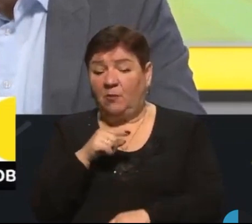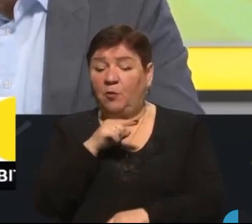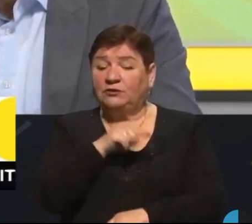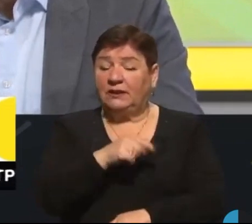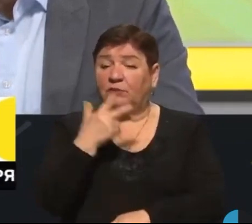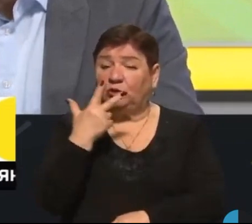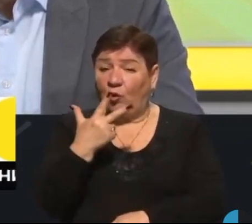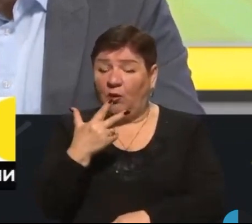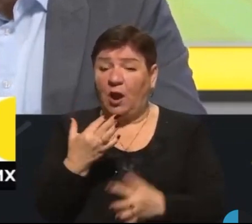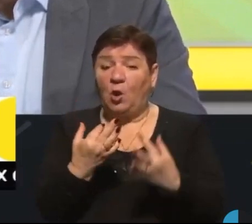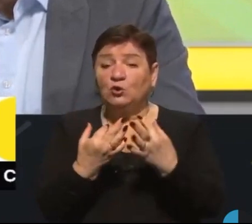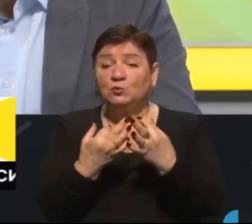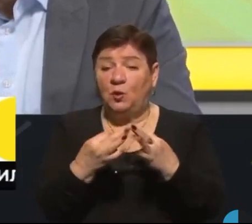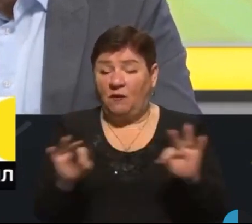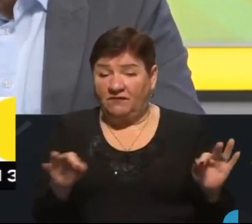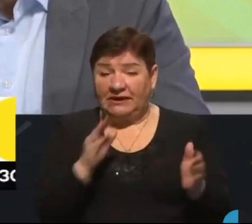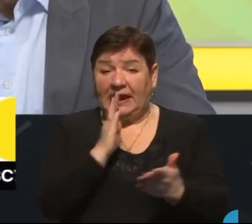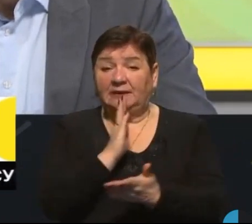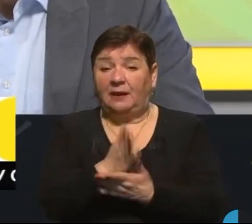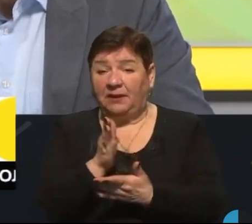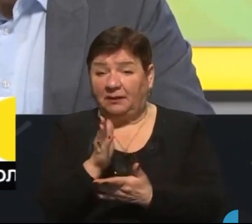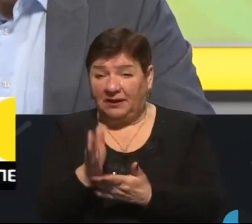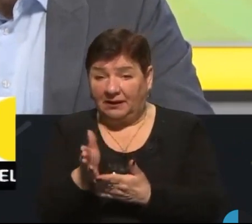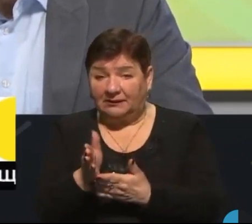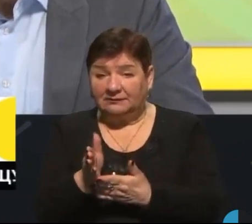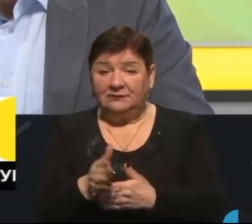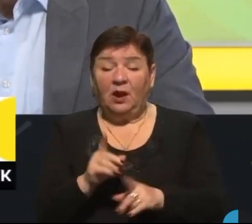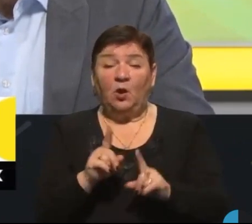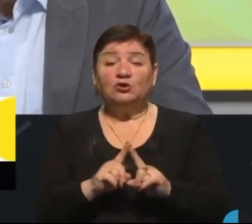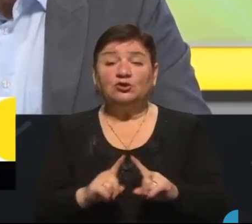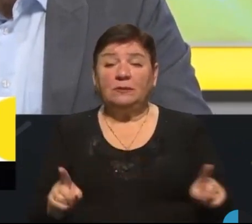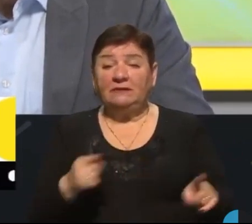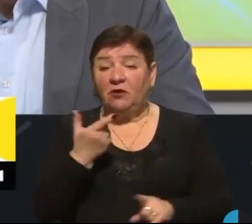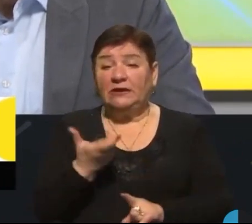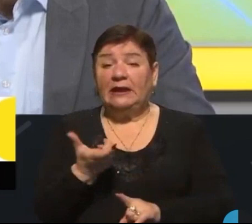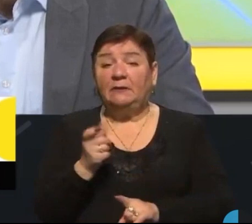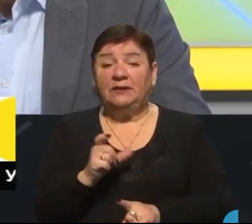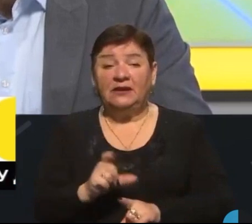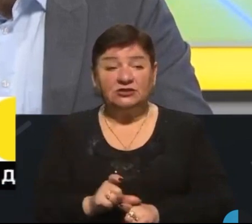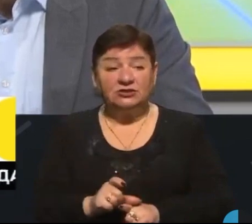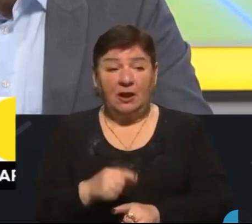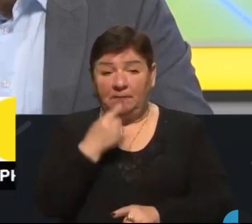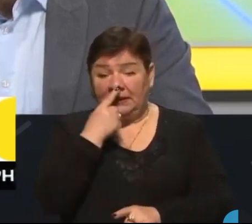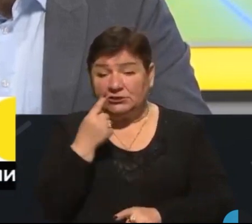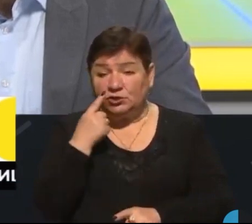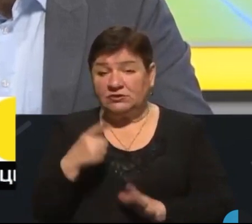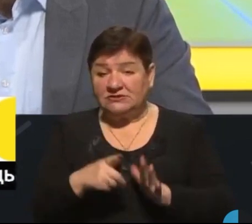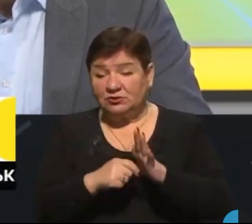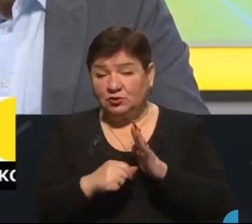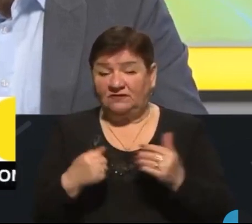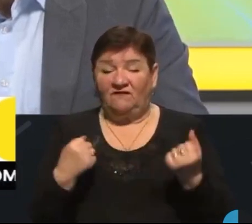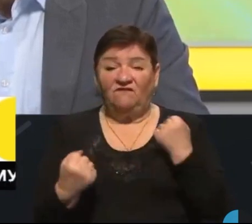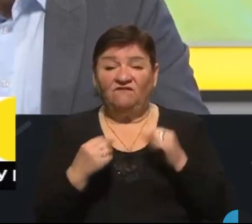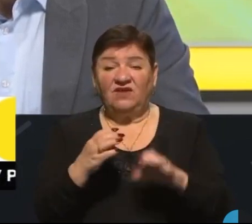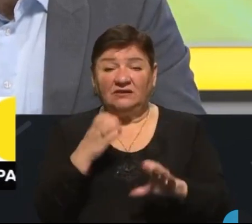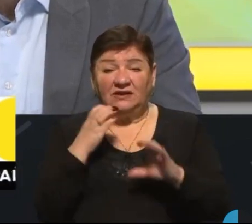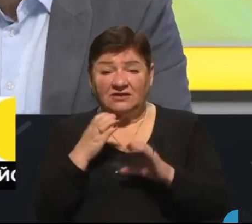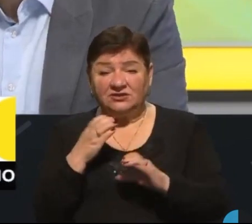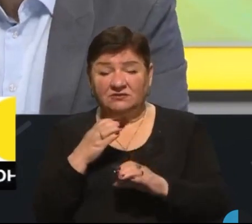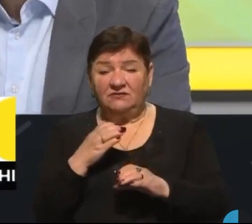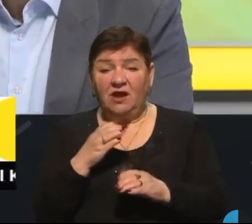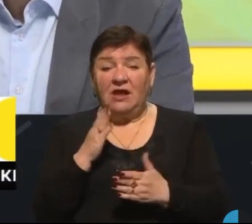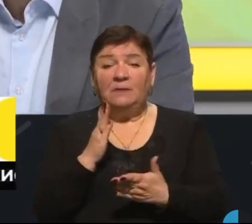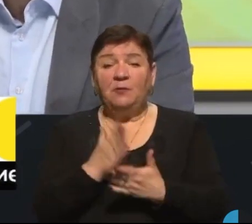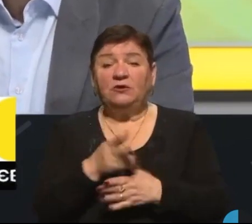розблокованим напрямкам, особливо найбільше, це близько 700 вантажівок навпроти Краківця.